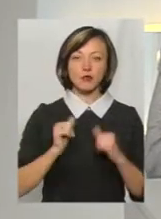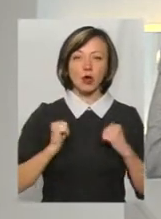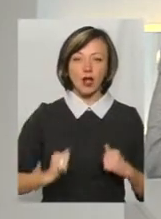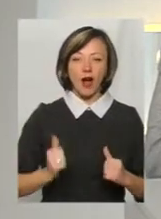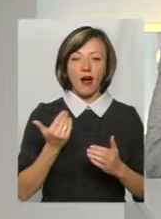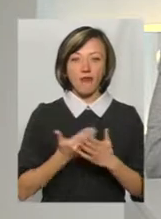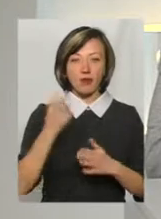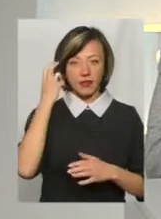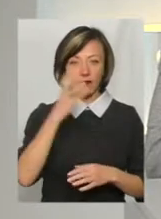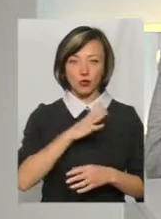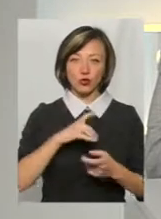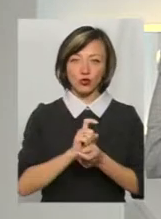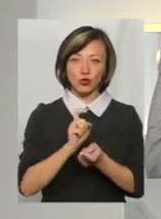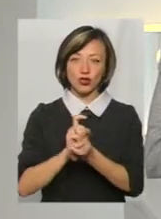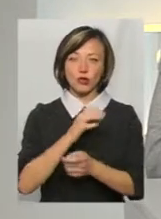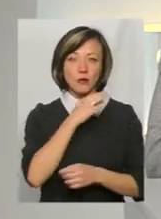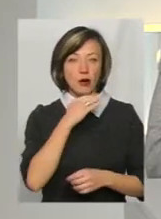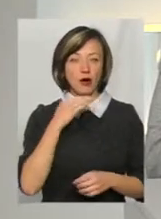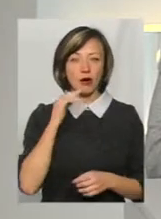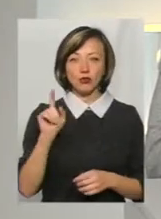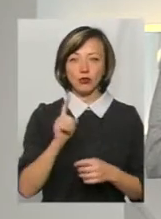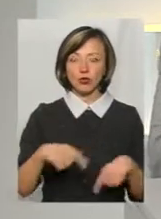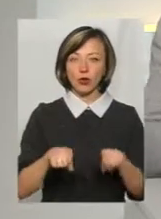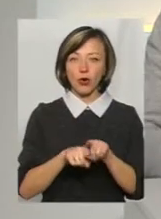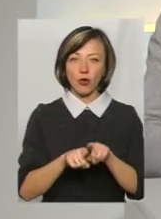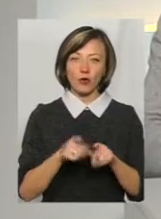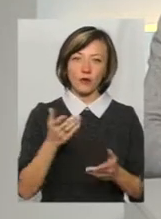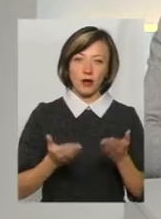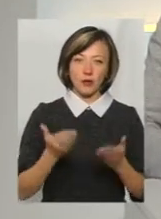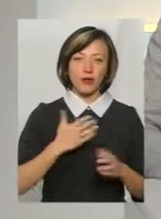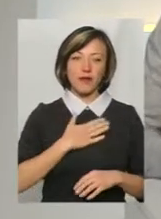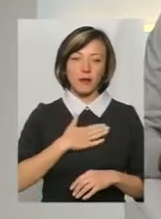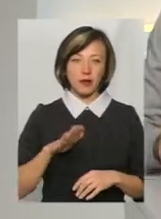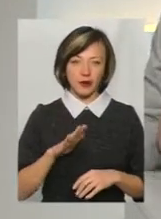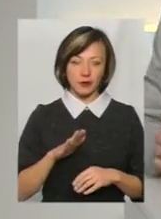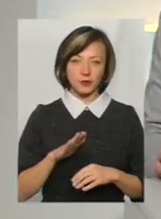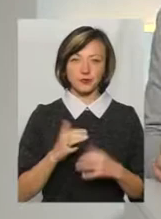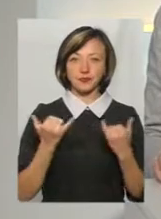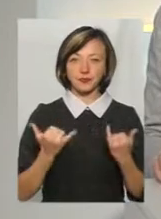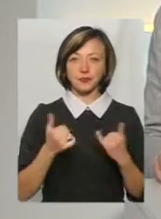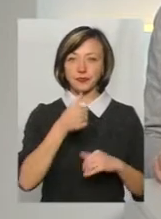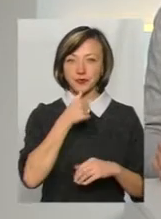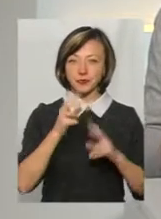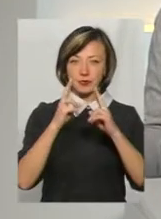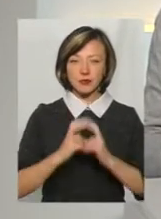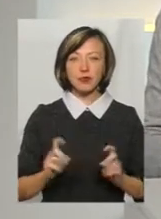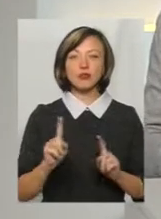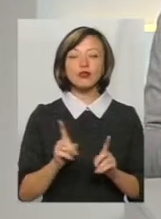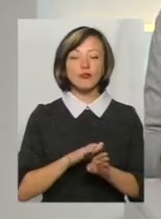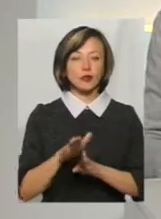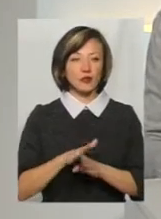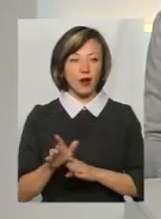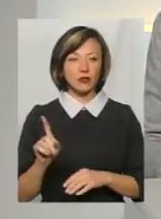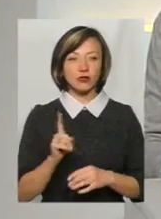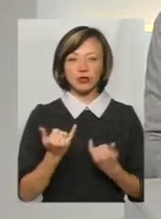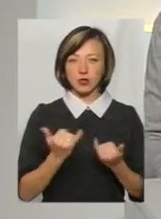а ось у Києві були сутички. Ну і багато чого такого, мабуть, все ж таки неприємного. Сьогодні ми спробуємо розібратися, що відбувалося і